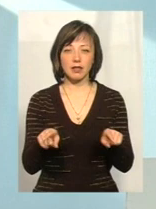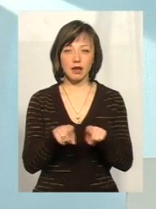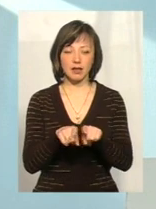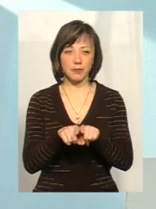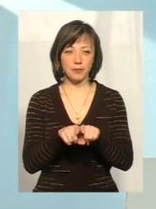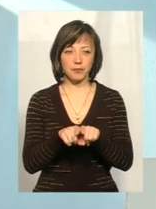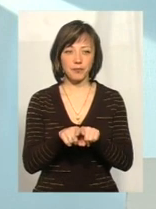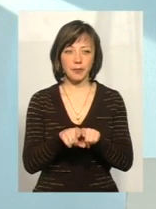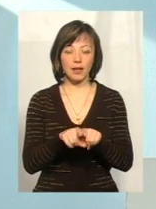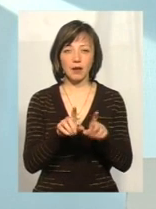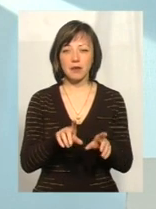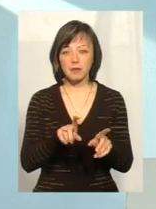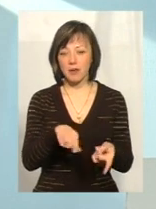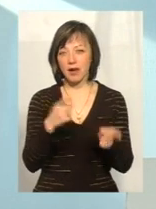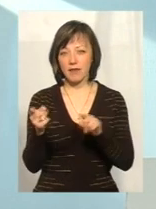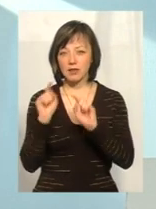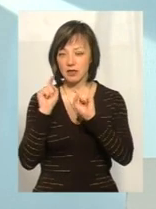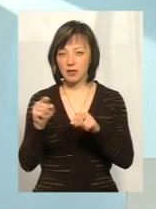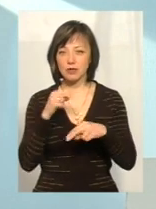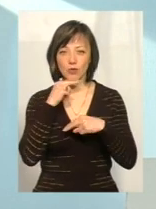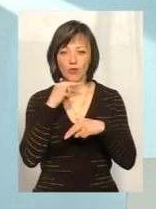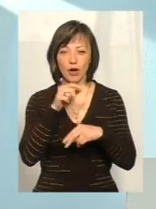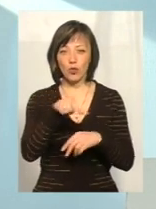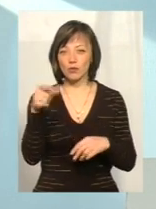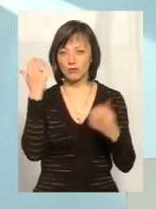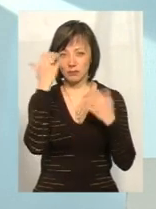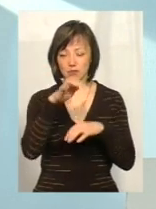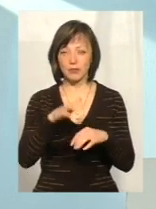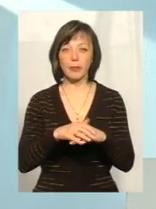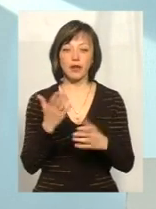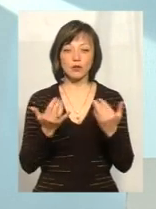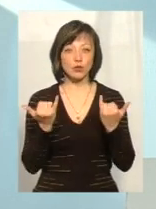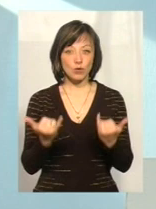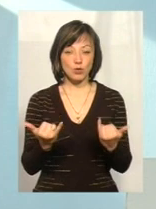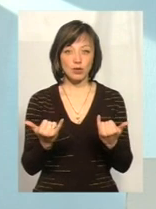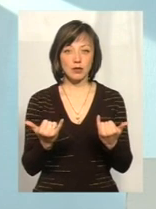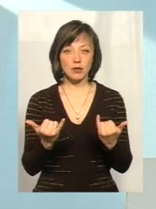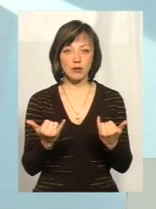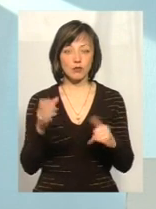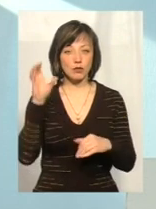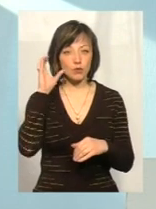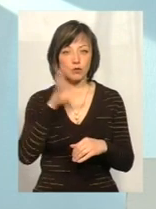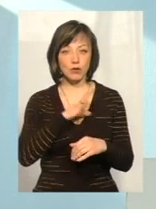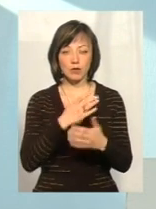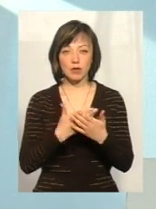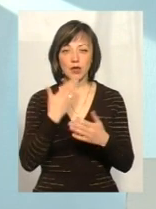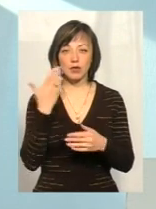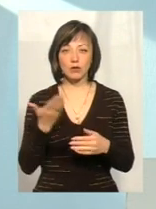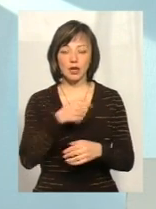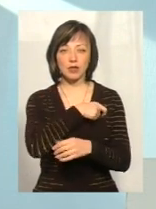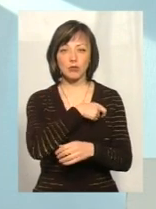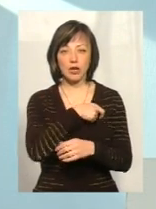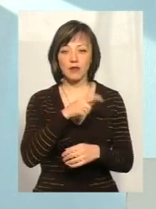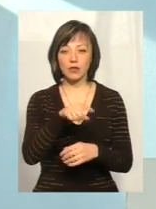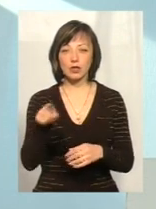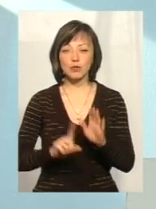такі негативні, і хочуть перевести просто акцент. Щоб просто... А в даному випадку, щоб якщо сьогодні ще послухати було там риторику депутатів,